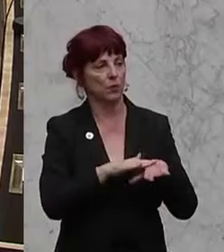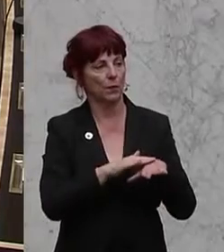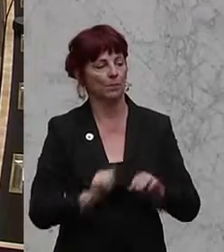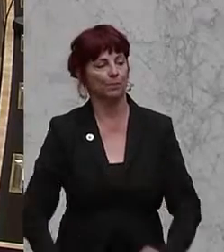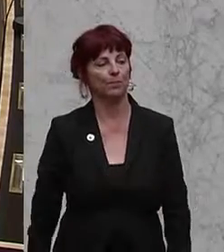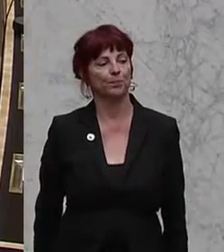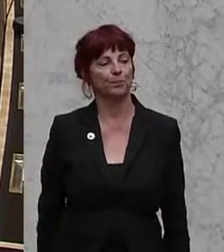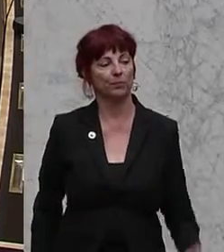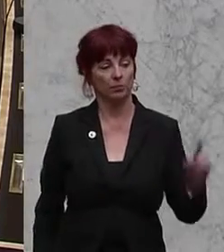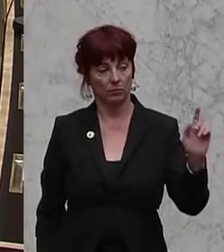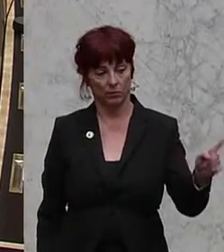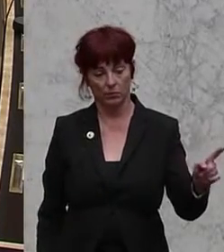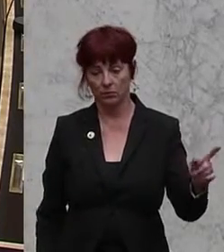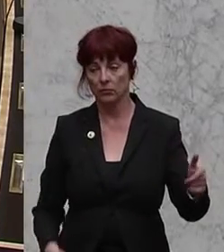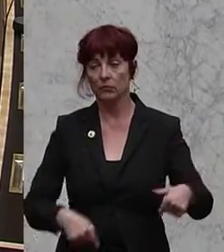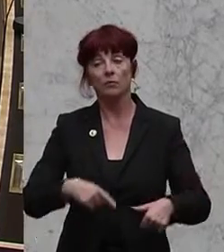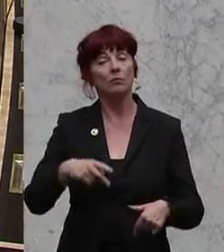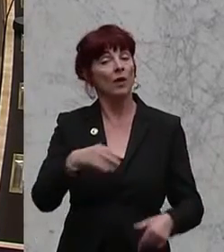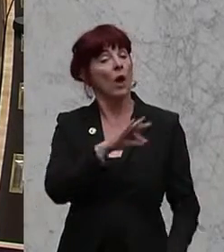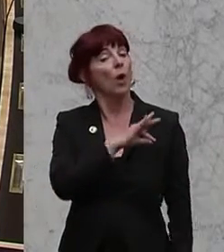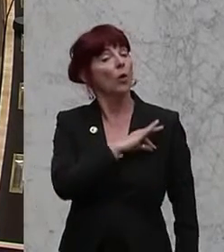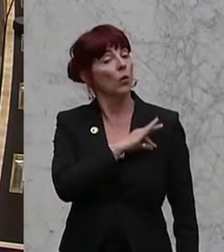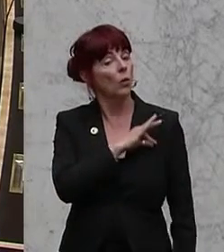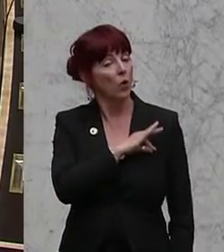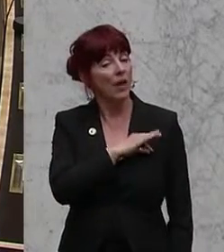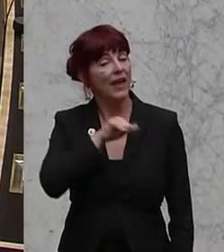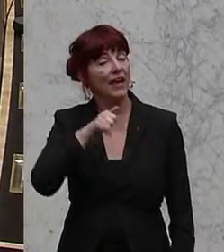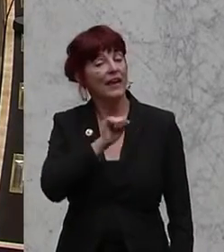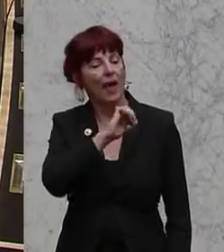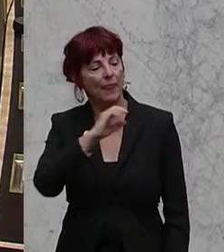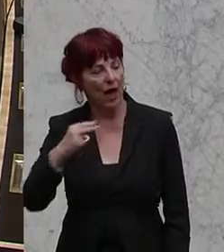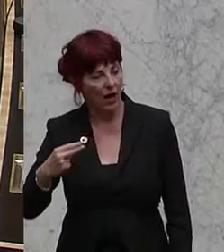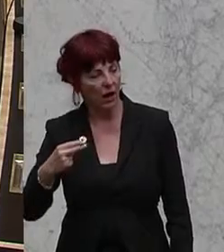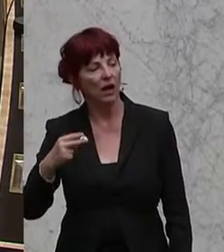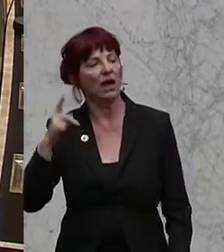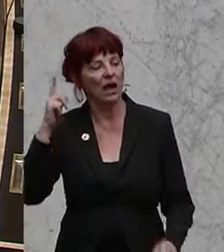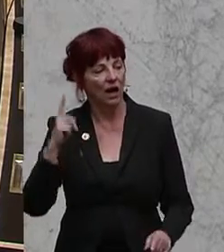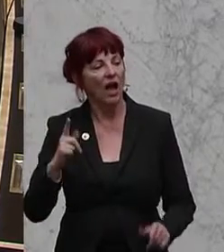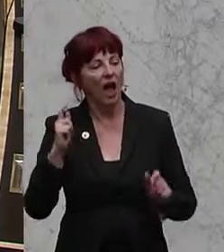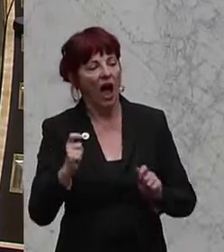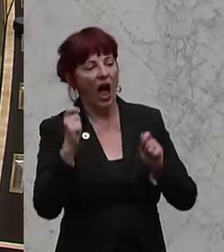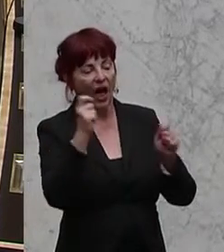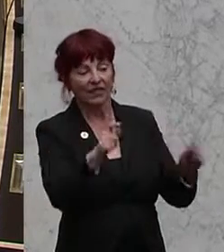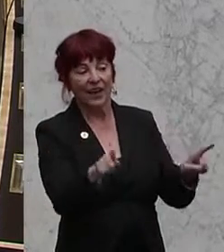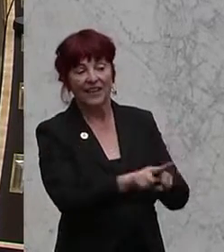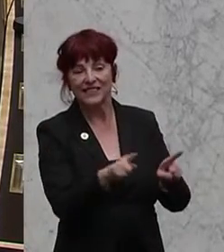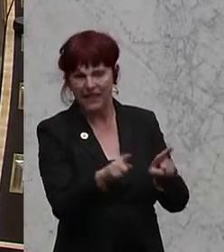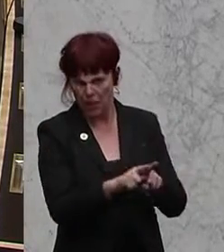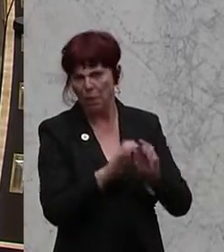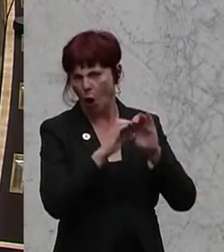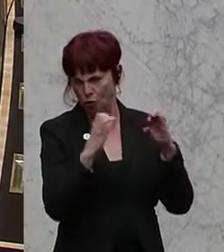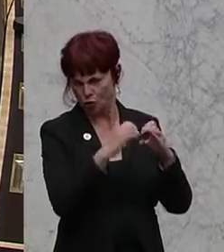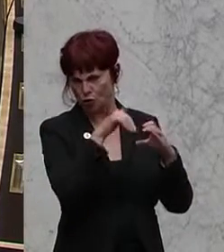Markus Vogel von der SPÖ ist der nächste Redner. Ich denke mir auch, wir hätten den Antrag, so wie im Ausschuss vorgelegen ist, mit unterstützen können.